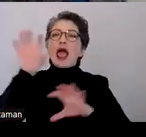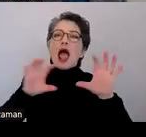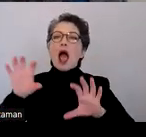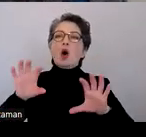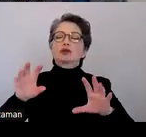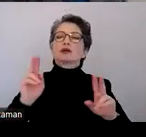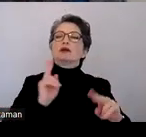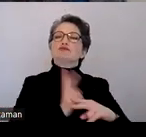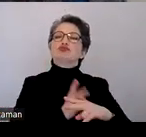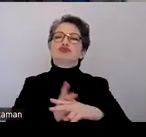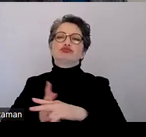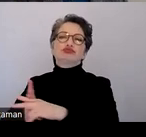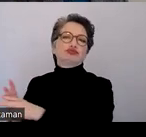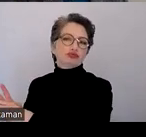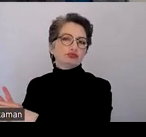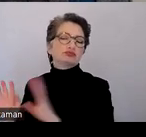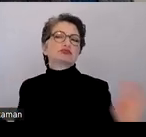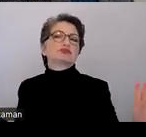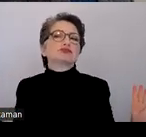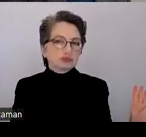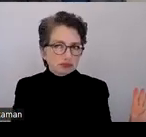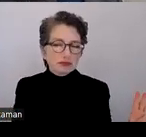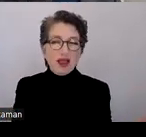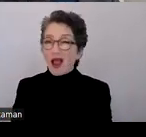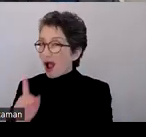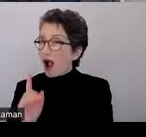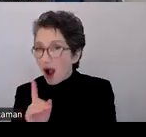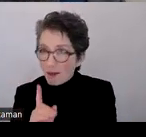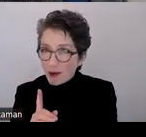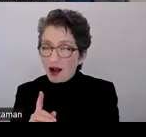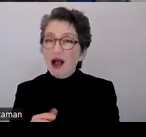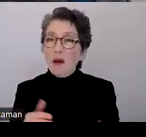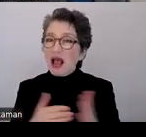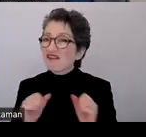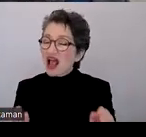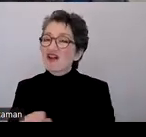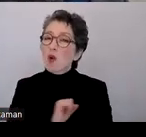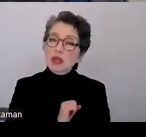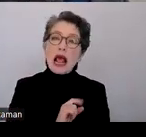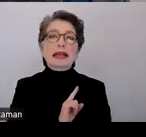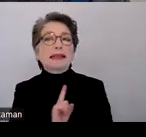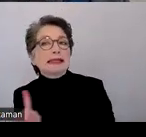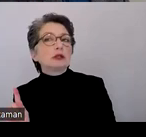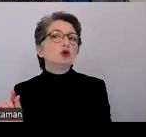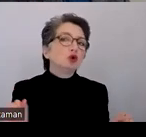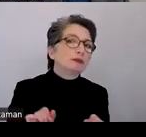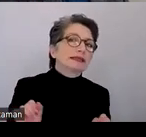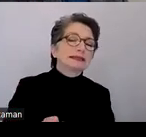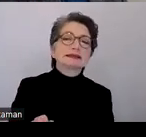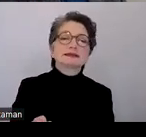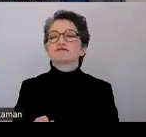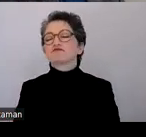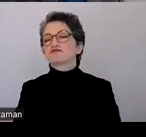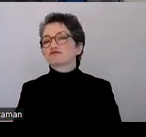wie man es eben gedacht hat. Das aber nicht unbedingt ein Vorteil für die Barrierefreiheit, muss ich gleich dazu sagen. Der zweite